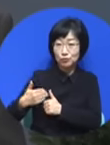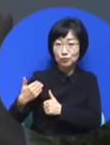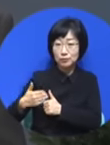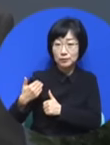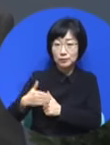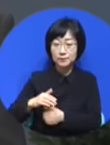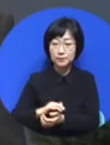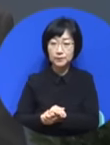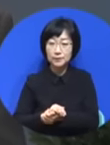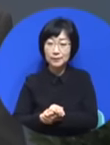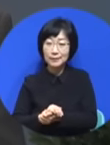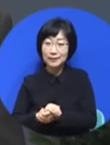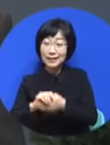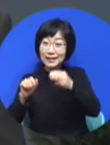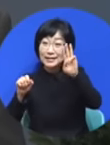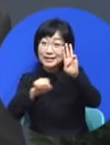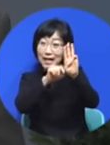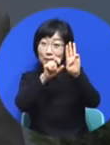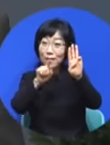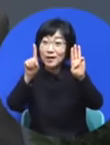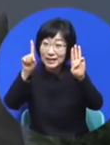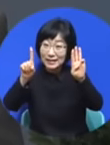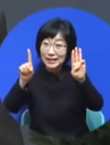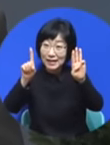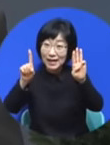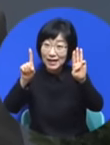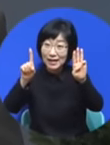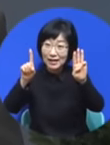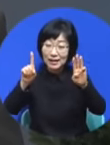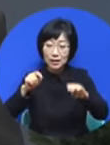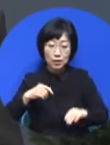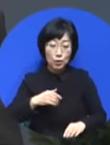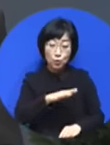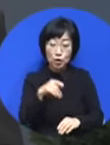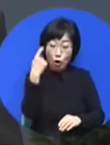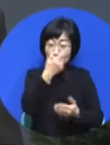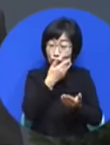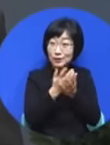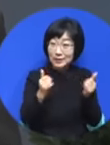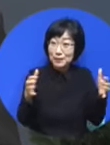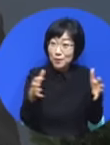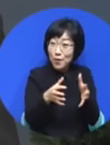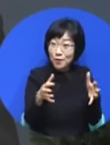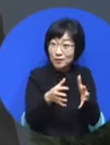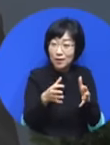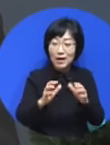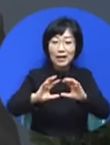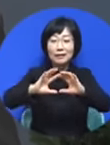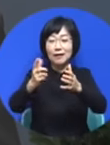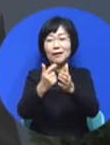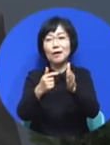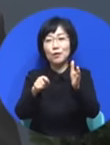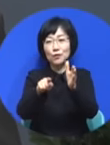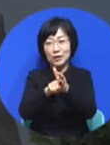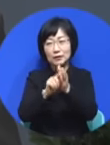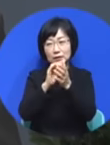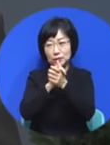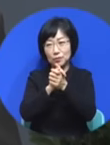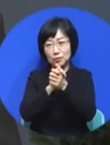3월 1일 날 우리가 국가를 위한 기도를 해야 되겠는데 정말로 손잡을 때는 많지만